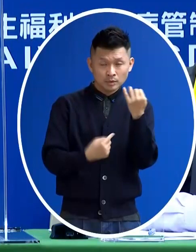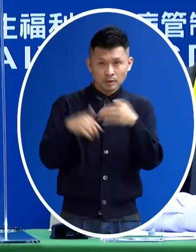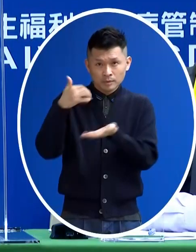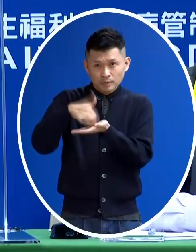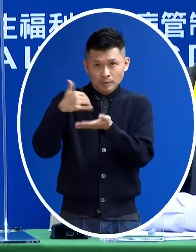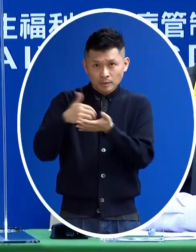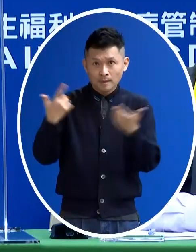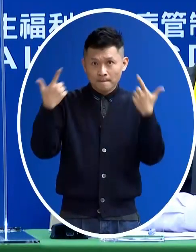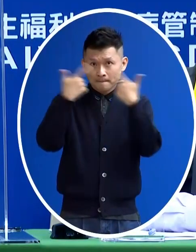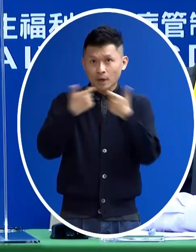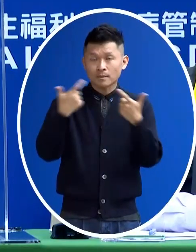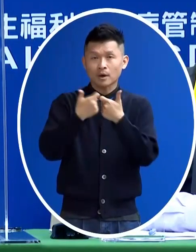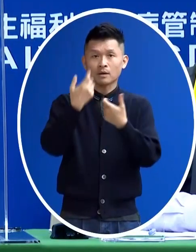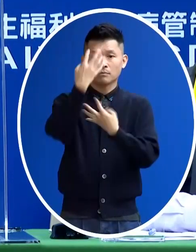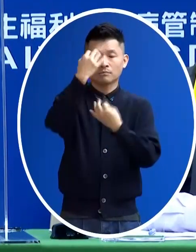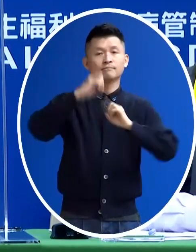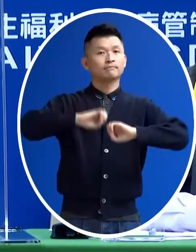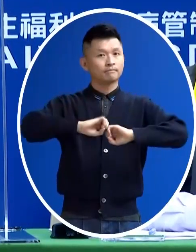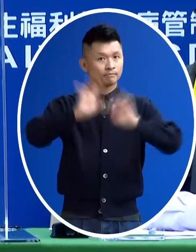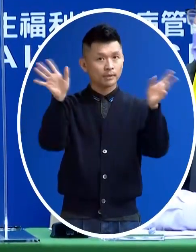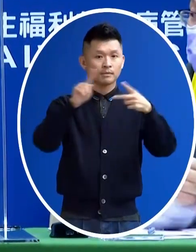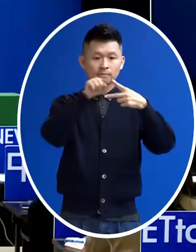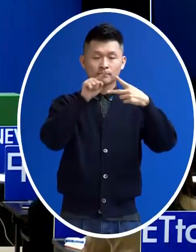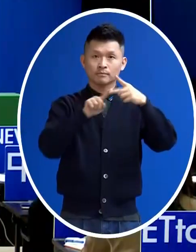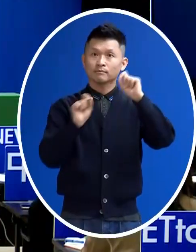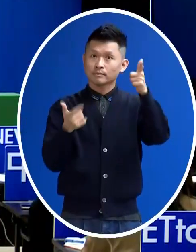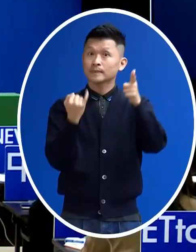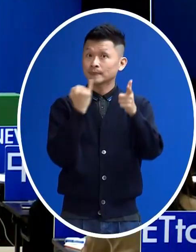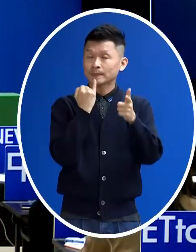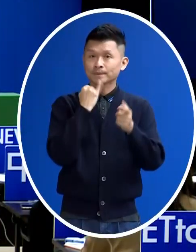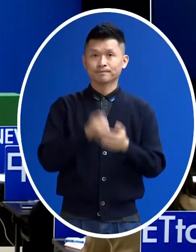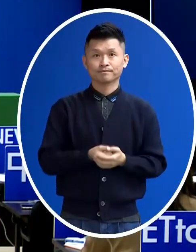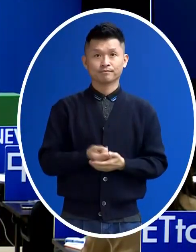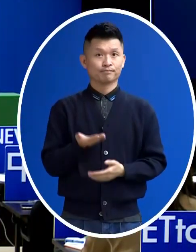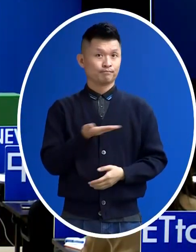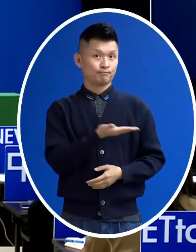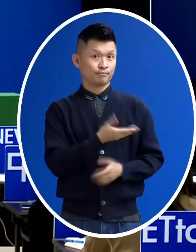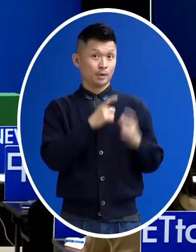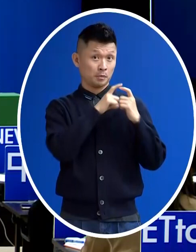定我們什麼時候來開放混打你要不要回答